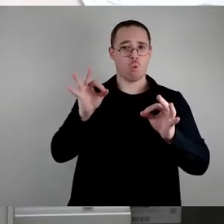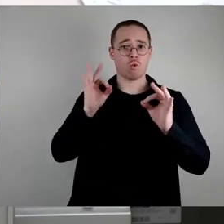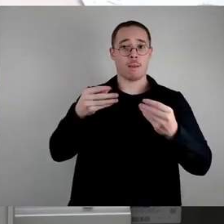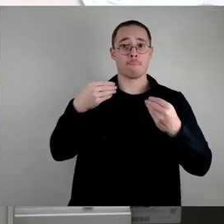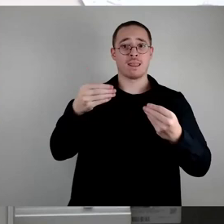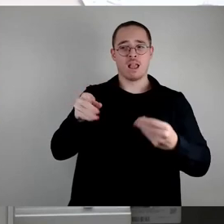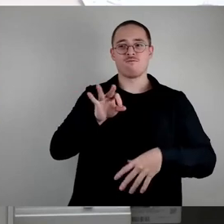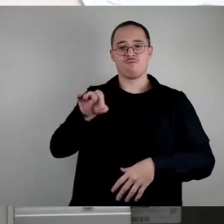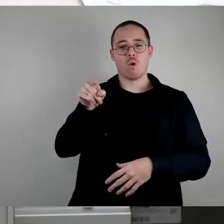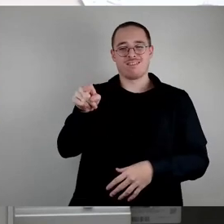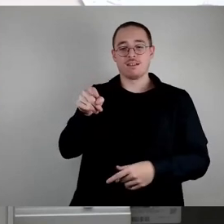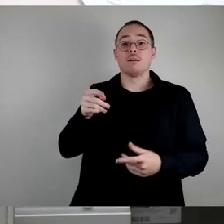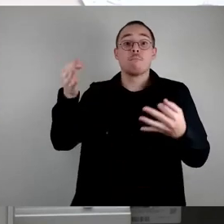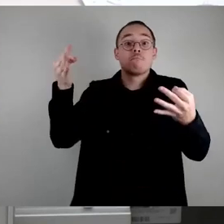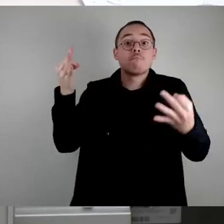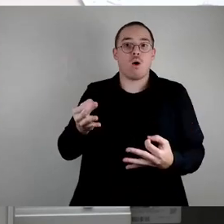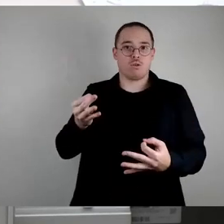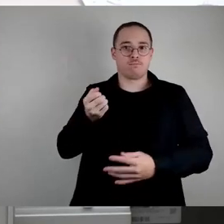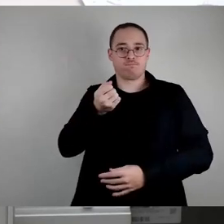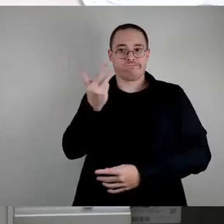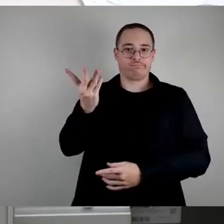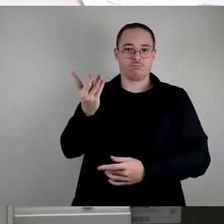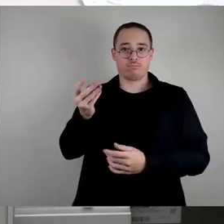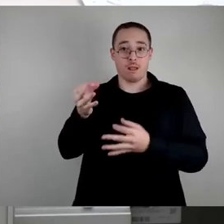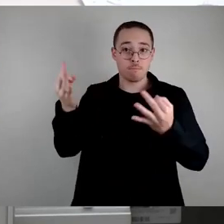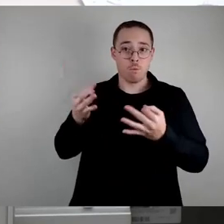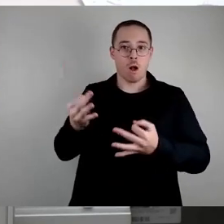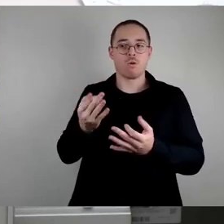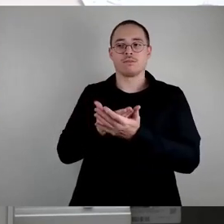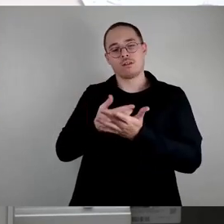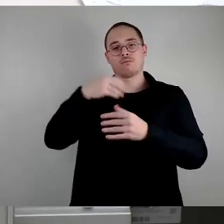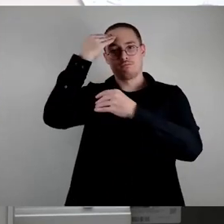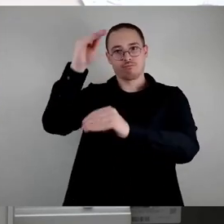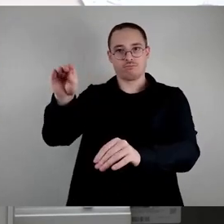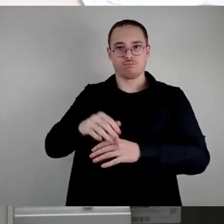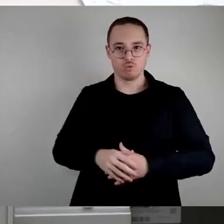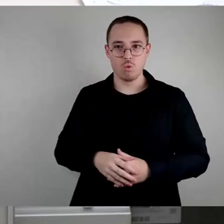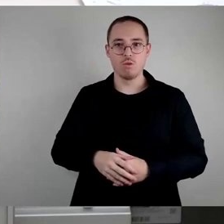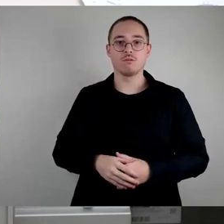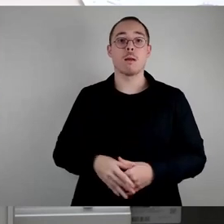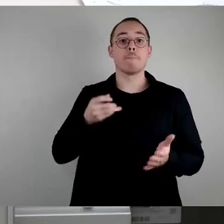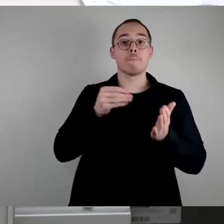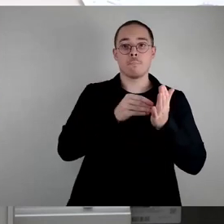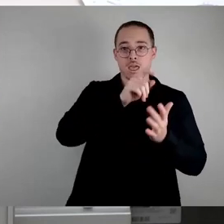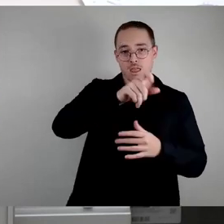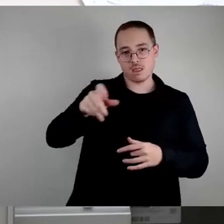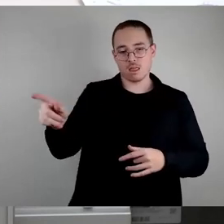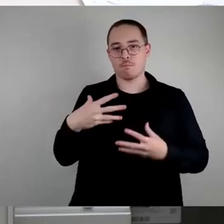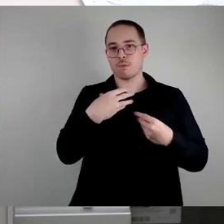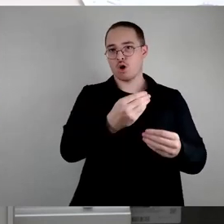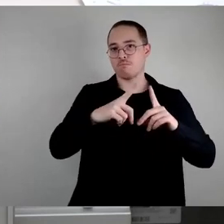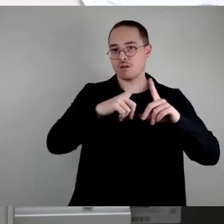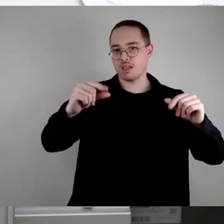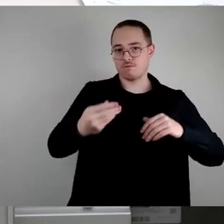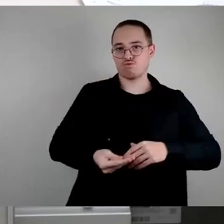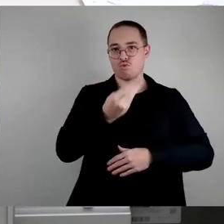zu kommunizieren. Die Mieterinnen und Mieter kriegen in der Regel dann ein Schreiben mit der Modernisierungsankündigung. Viele sind